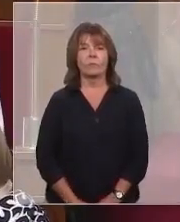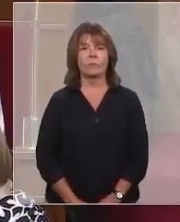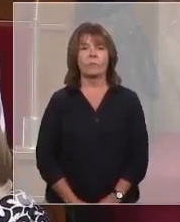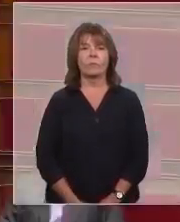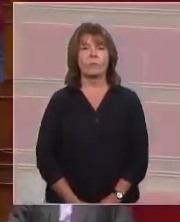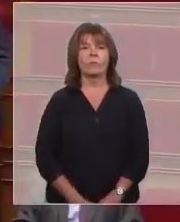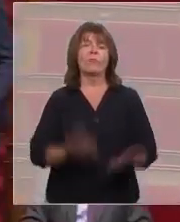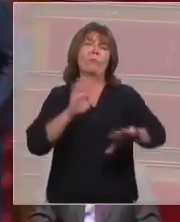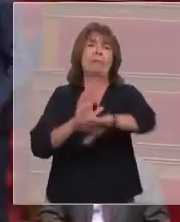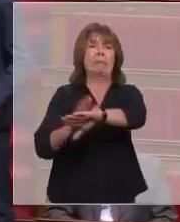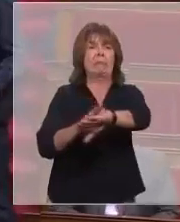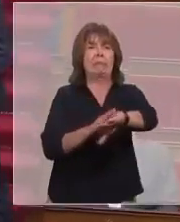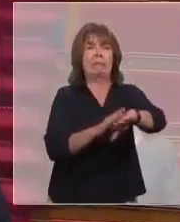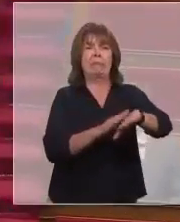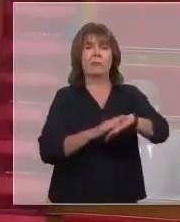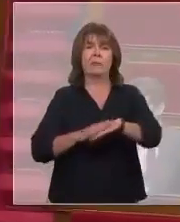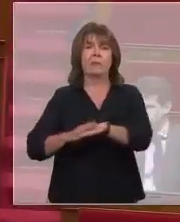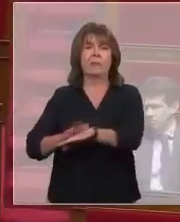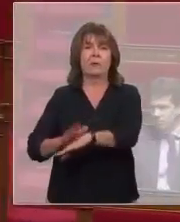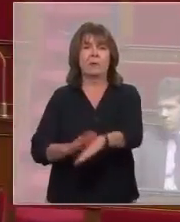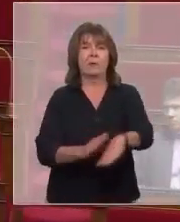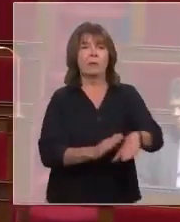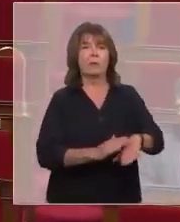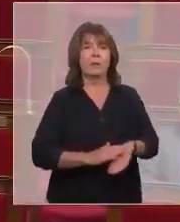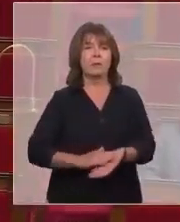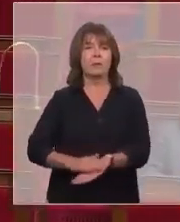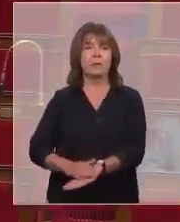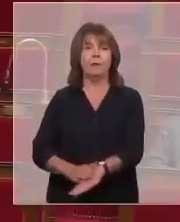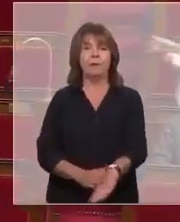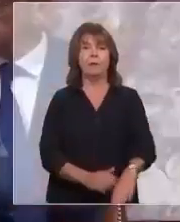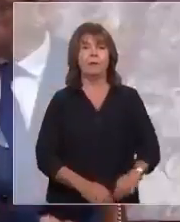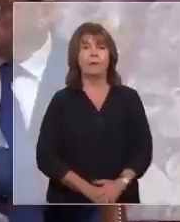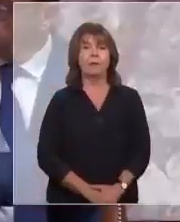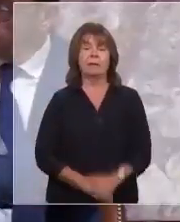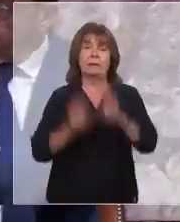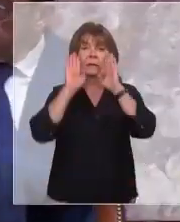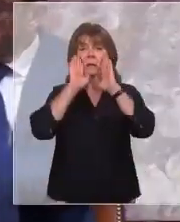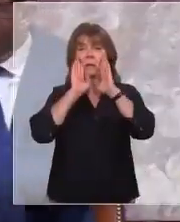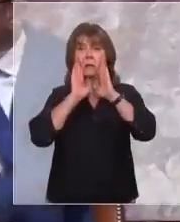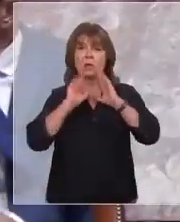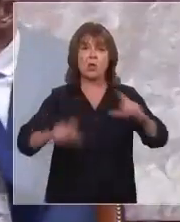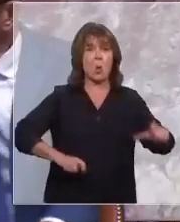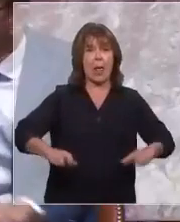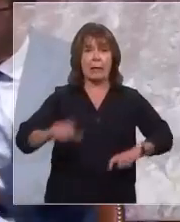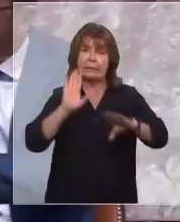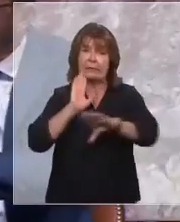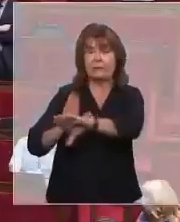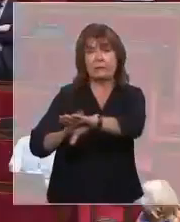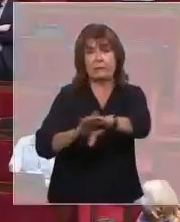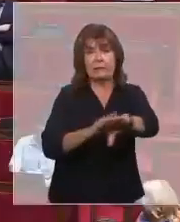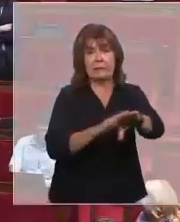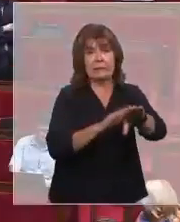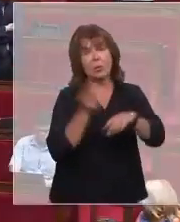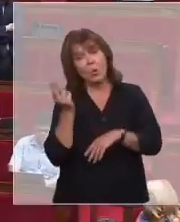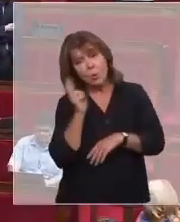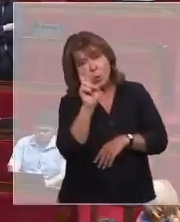Mes chers collègues, je vous demande de